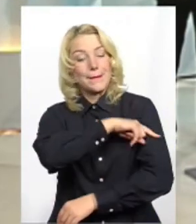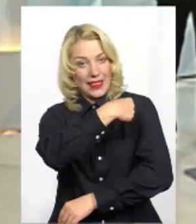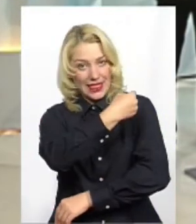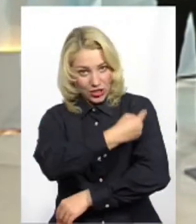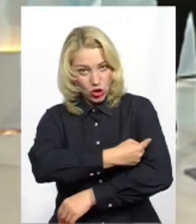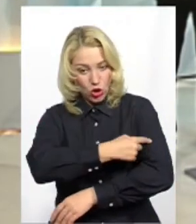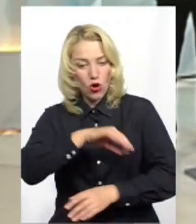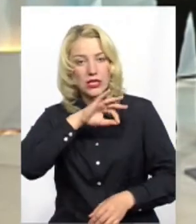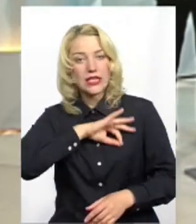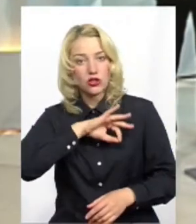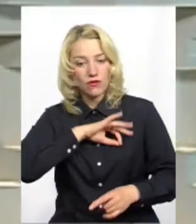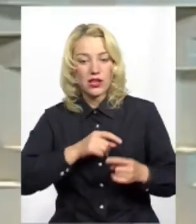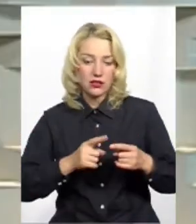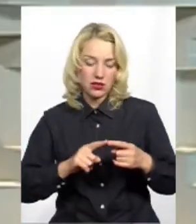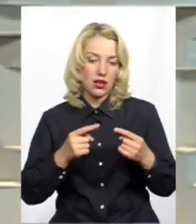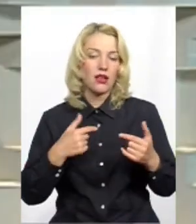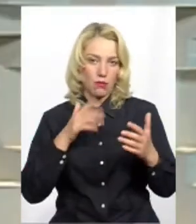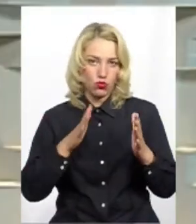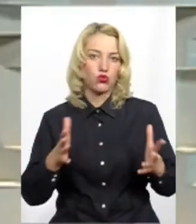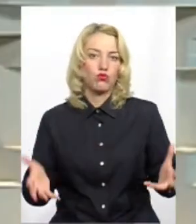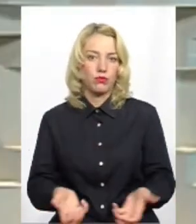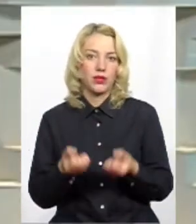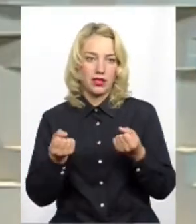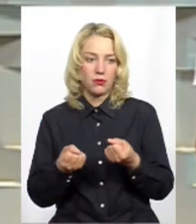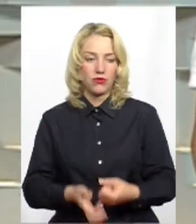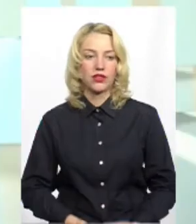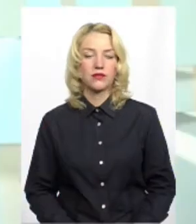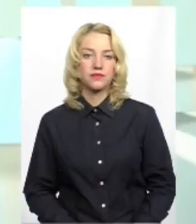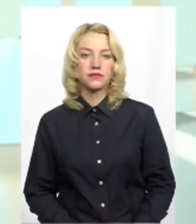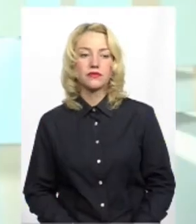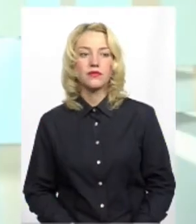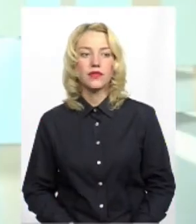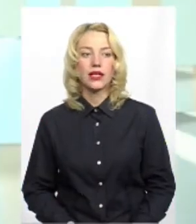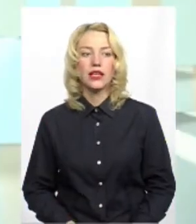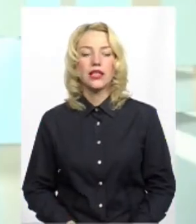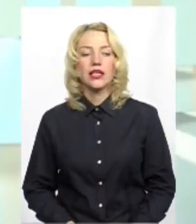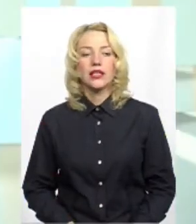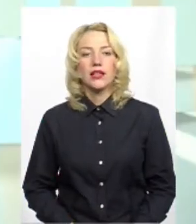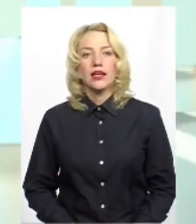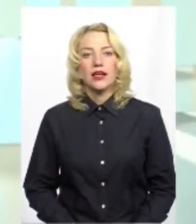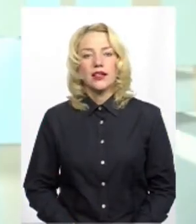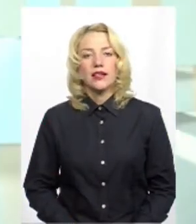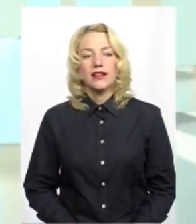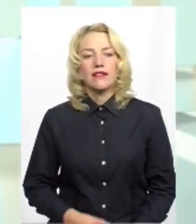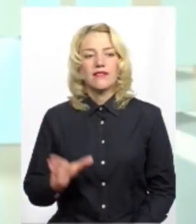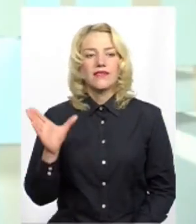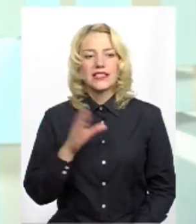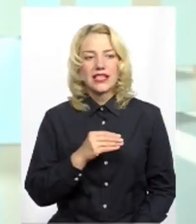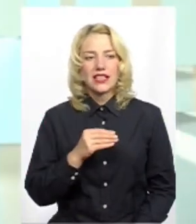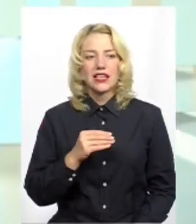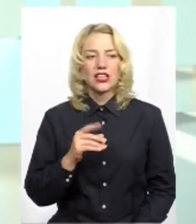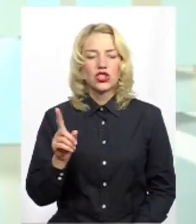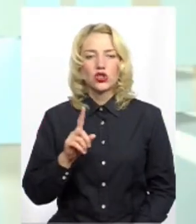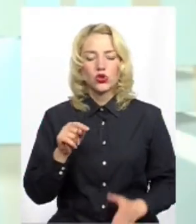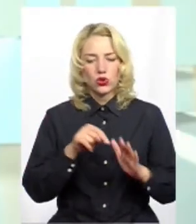застосування цієї речовини, я буду підтримувати. І ще маєте близько 20 хвилин до завершення те, що стосується